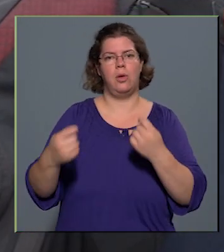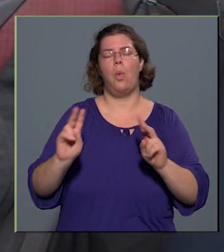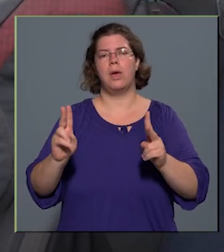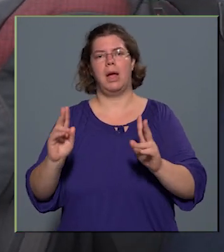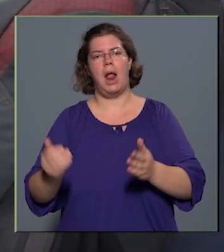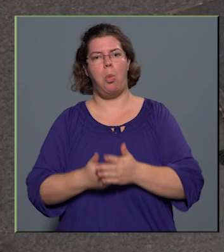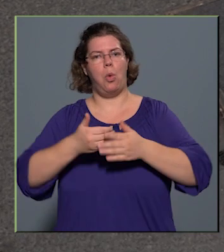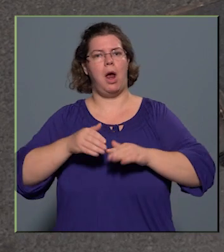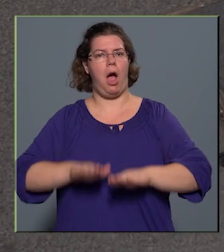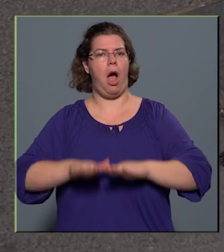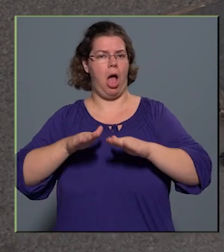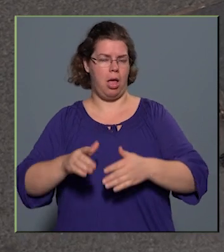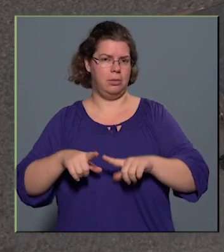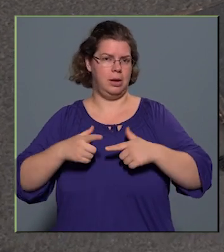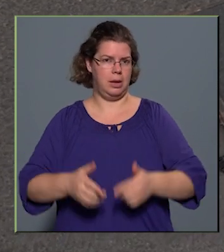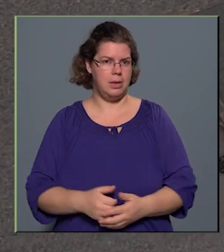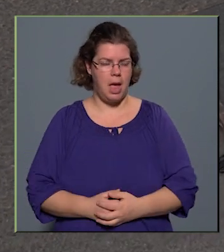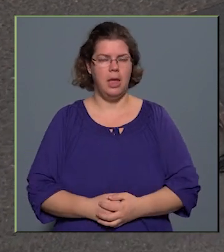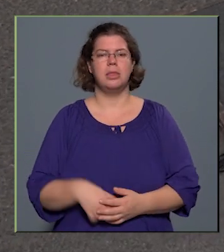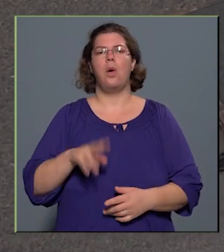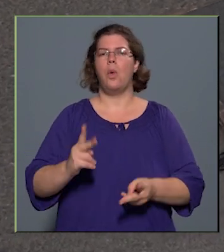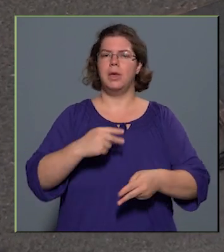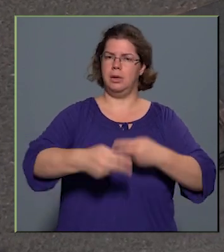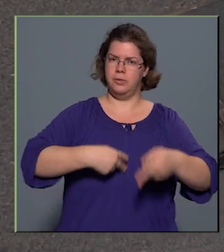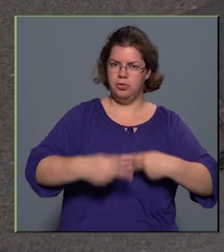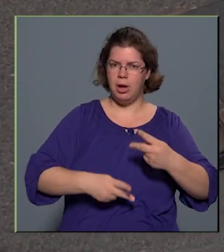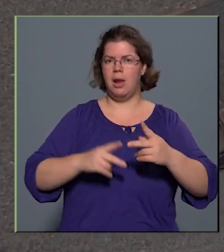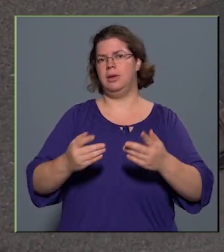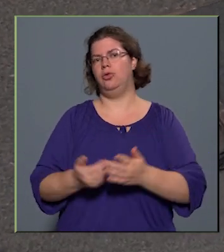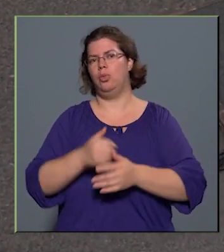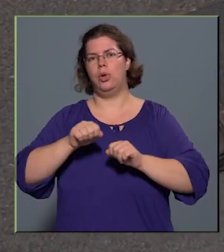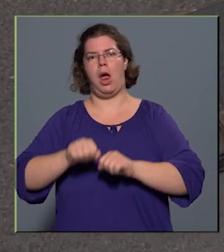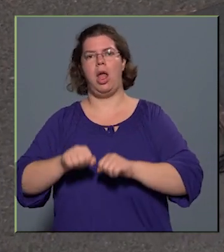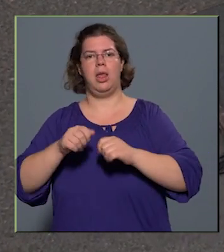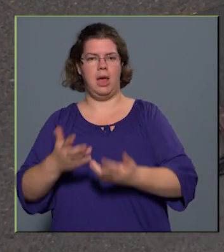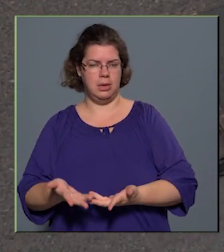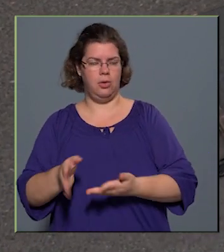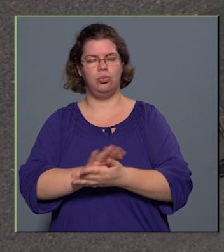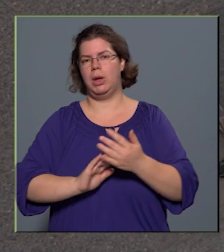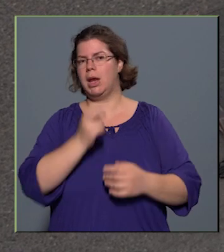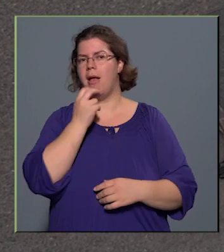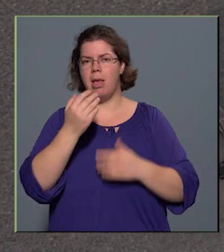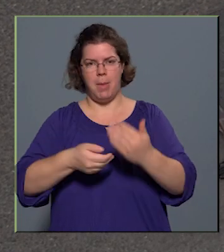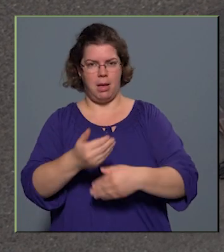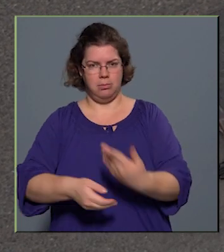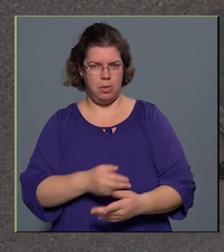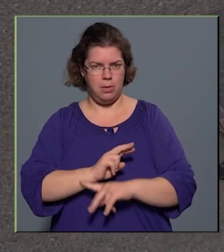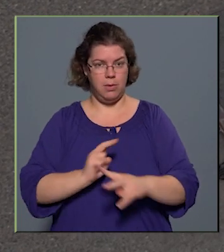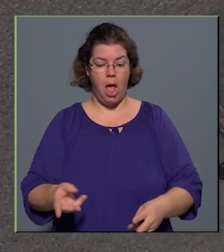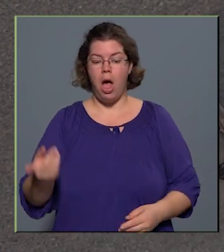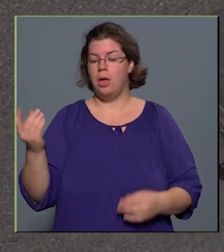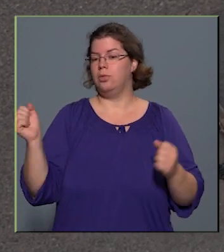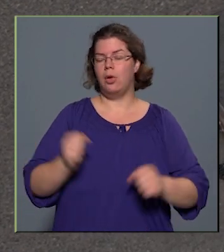újraéleszteni, hogyan történik az előtte a vizsgálat, illetve maga az újraélesztés, milyen elemekből áll. Nagyon fontos, hogy amit